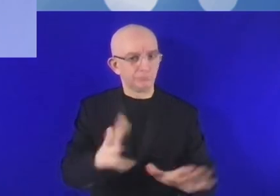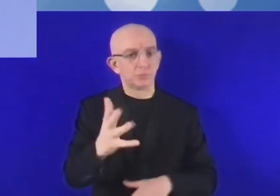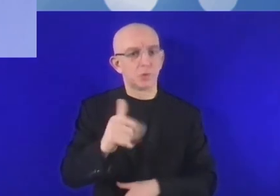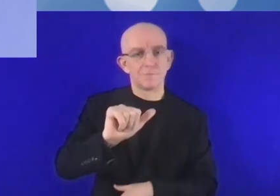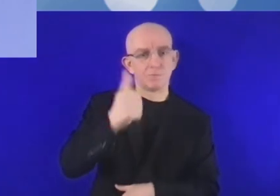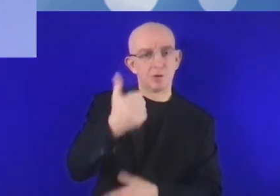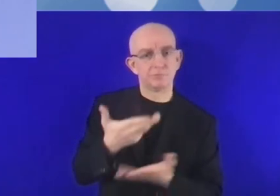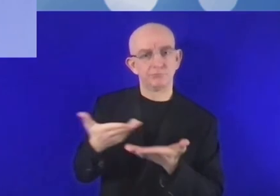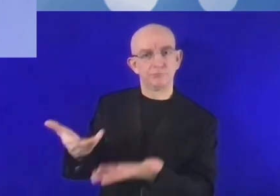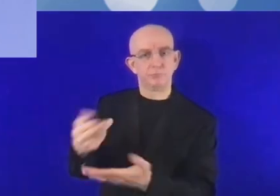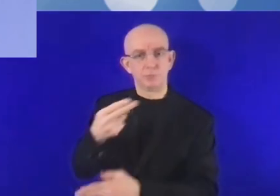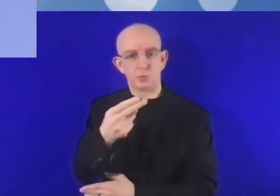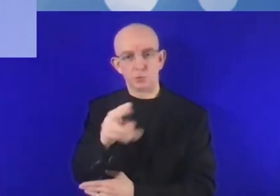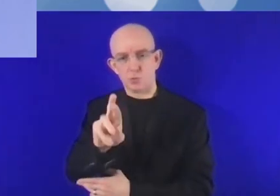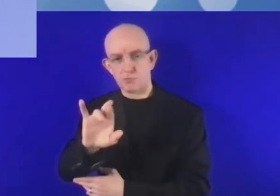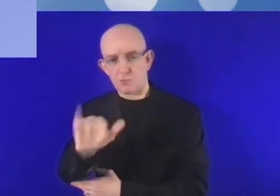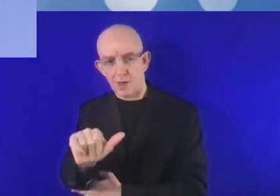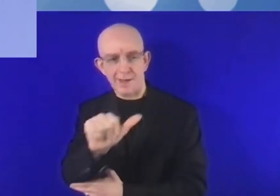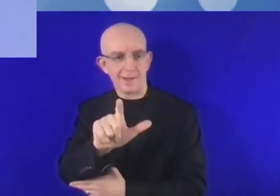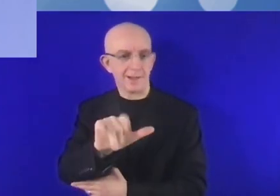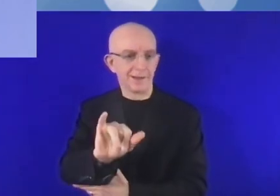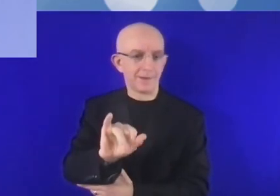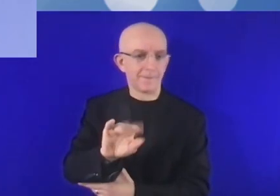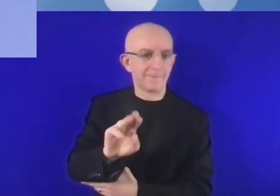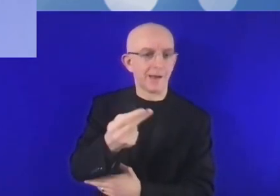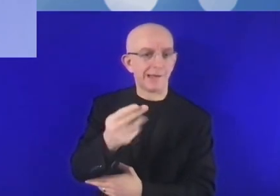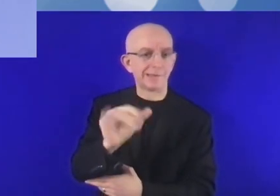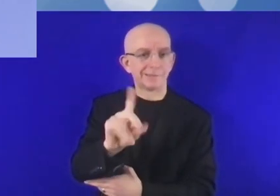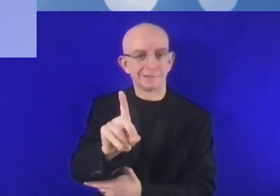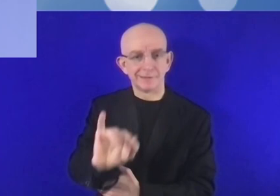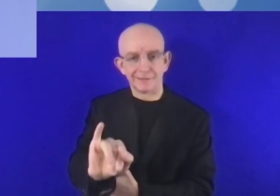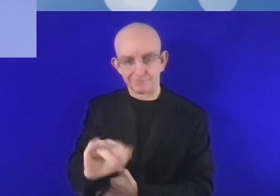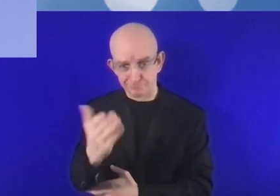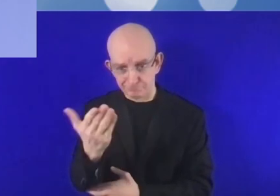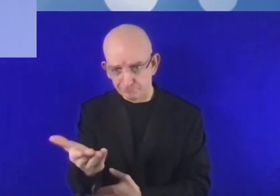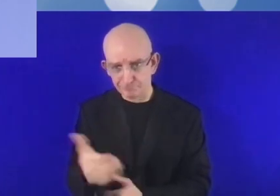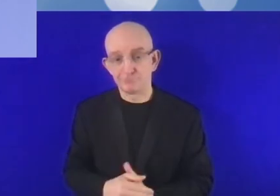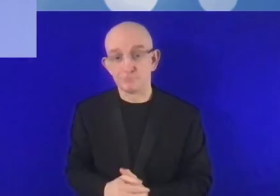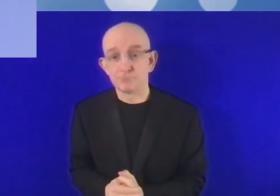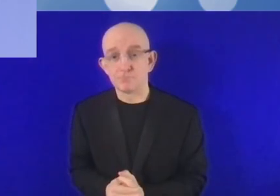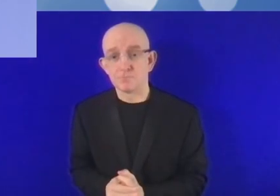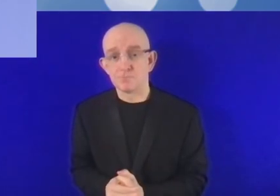Mme Khouria Ali Mardi. Merci encore une fois. M. le Président.